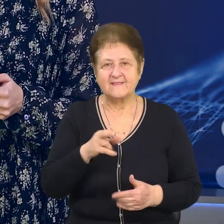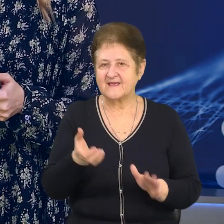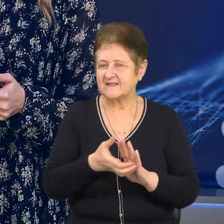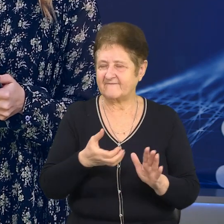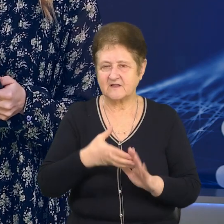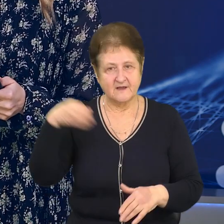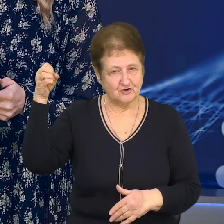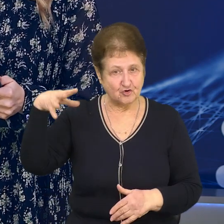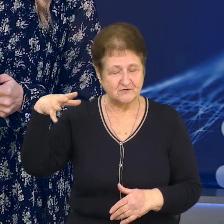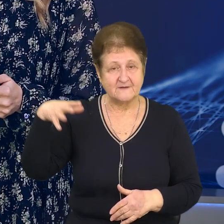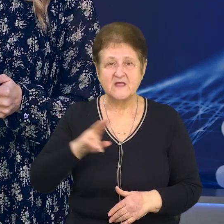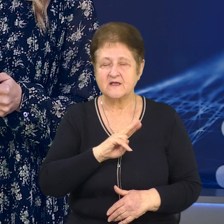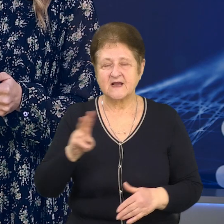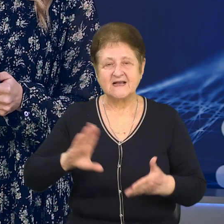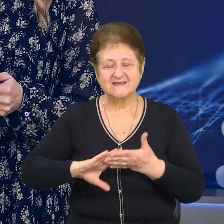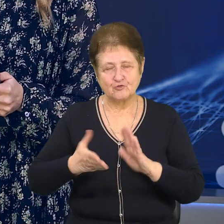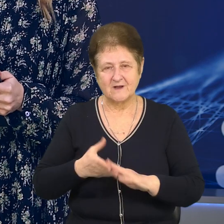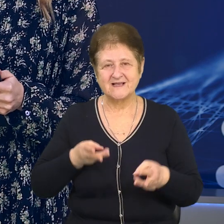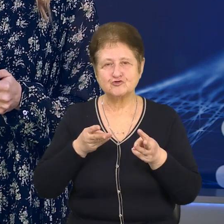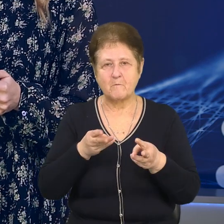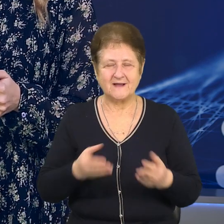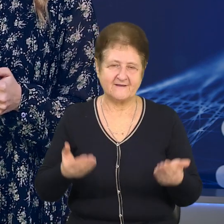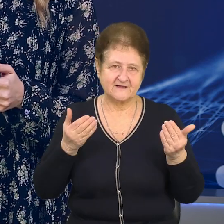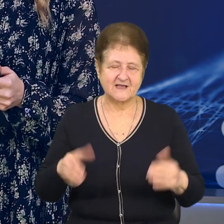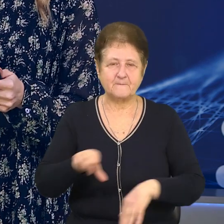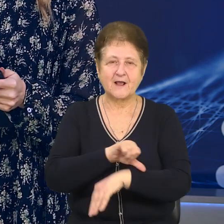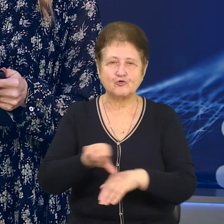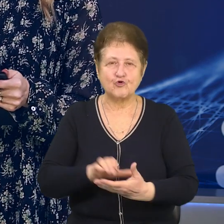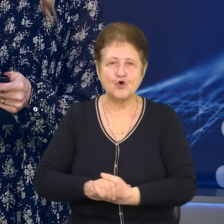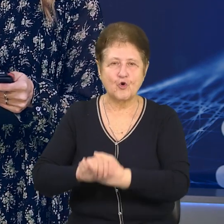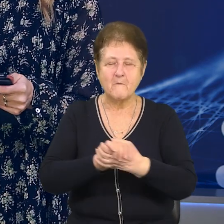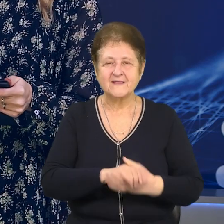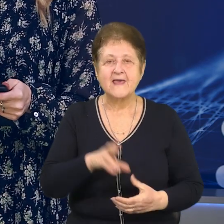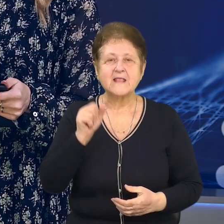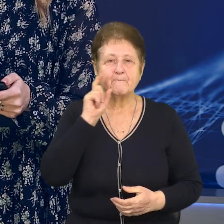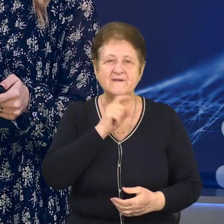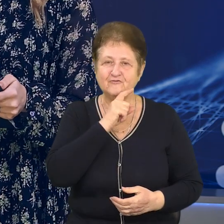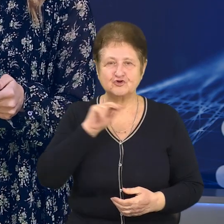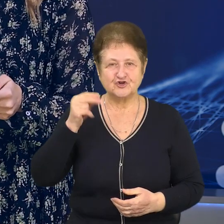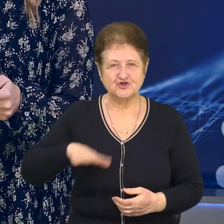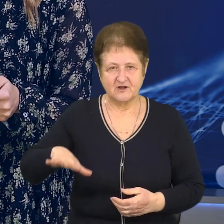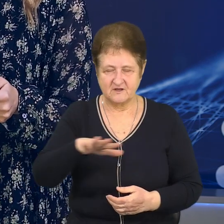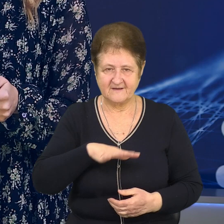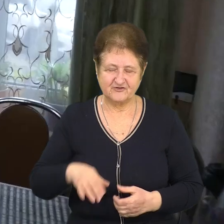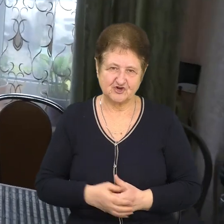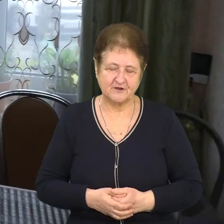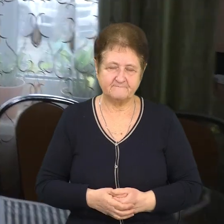сонця. Яка ситуація з опаленням зараз в прикордонній громаді на півночі Чернігівщини – далі у сюжеті.